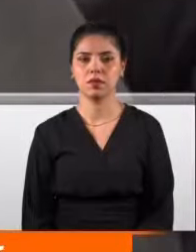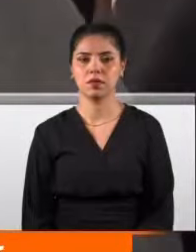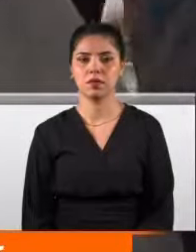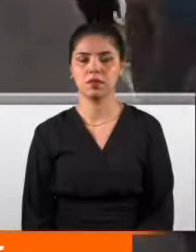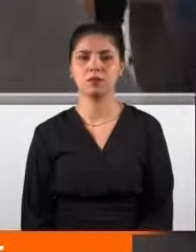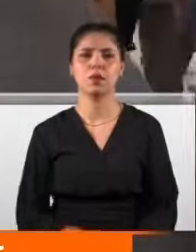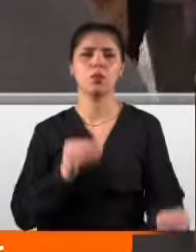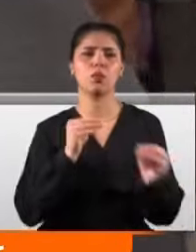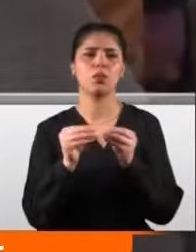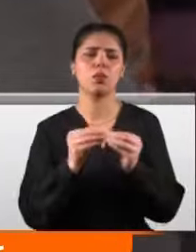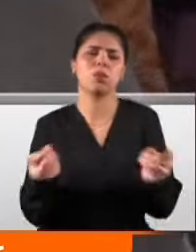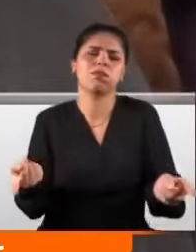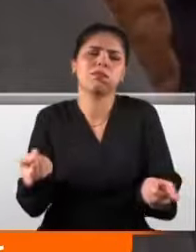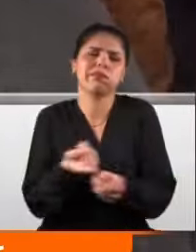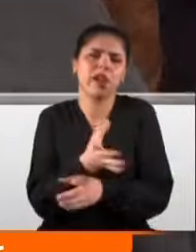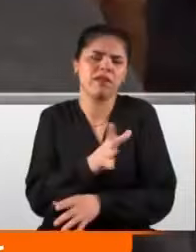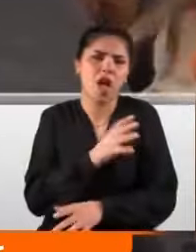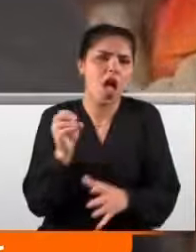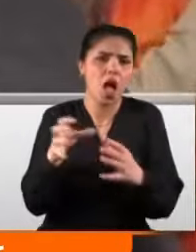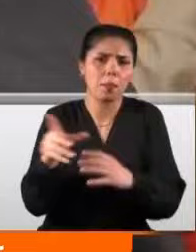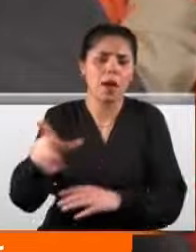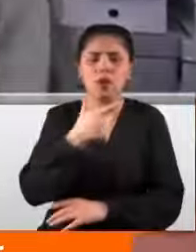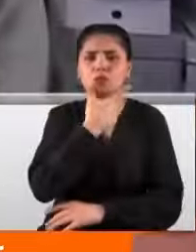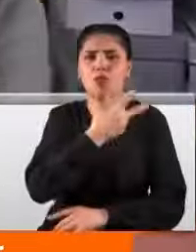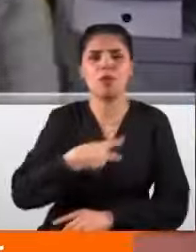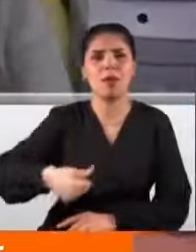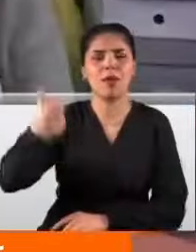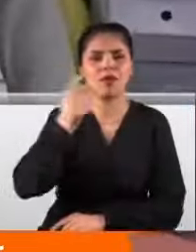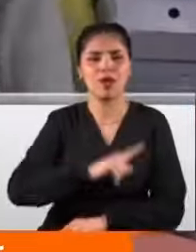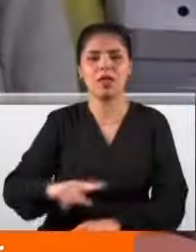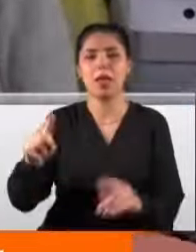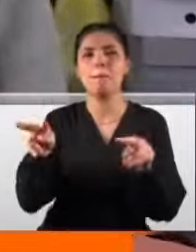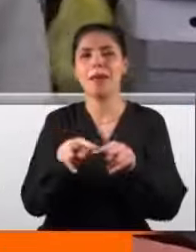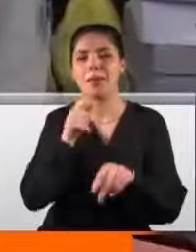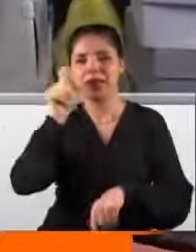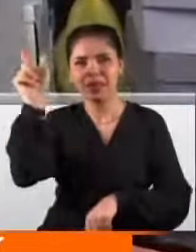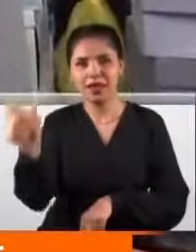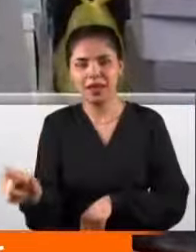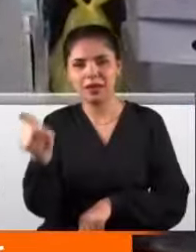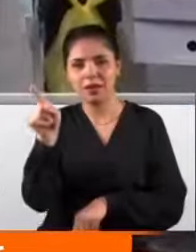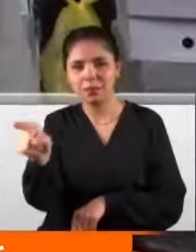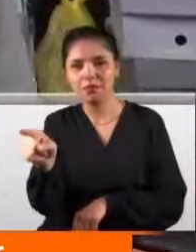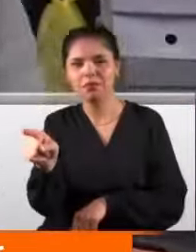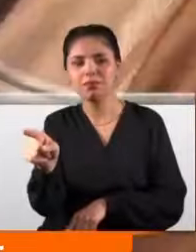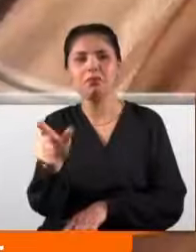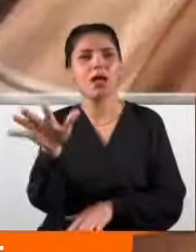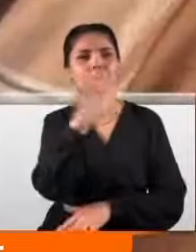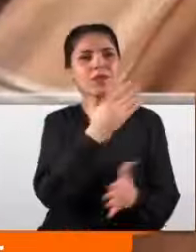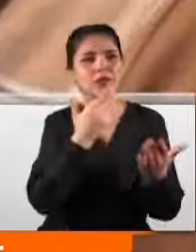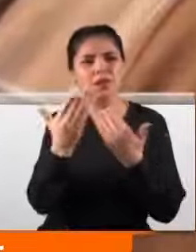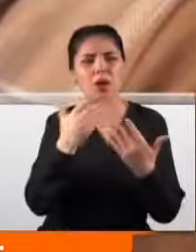Dertler say say bitmedi. AK Parti'nin Bodrum Belediye Başkan Adayı Mehmet Tosun bir dokundu, bin ağa işitti.